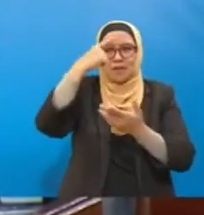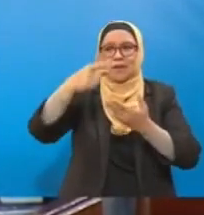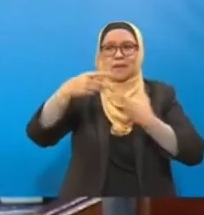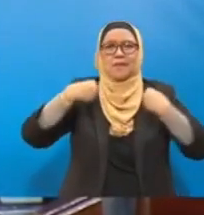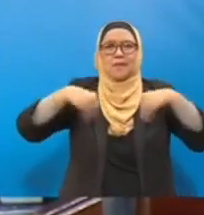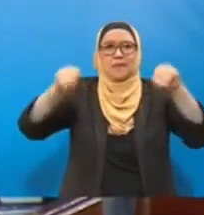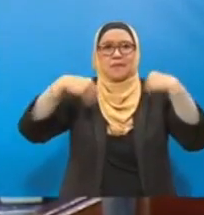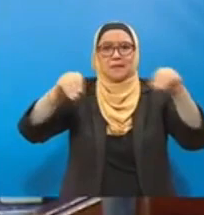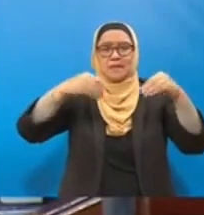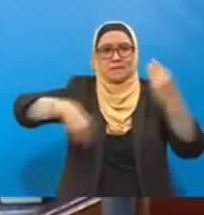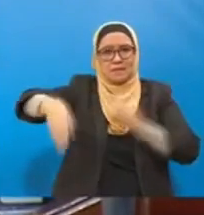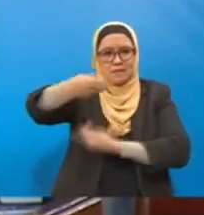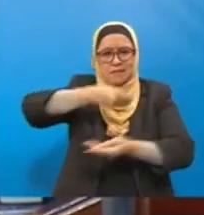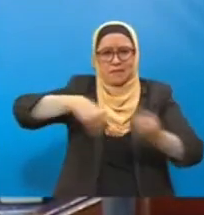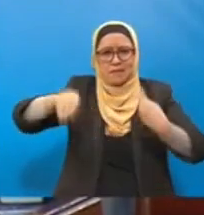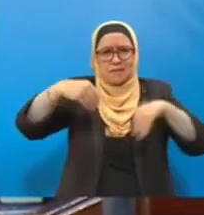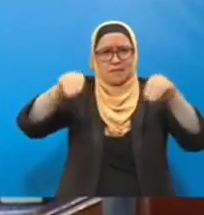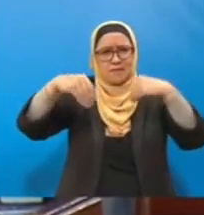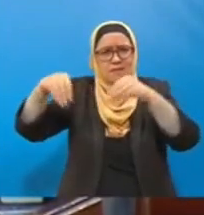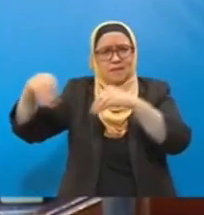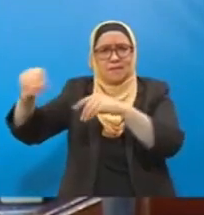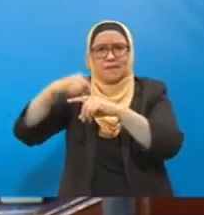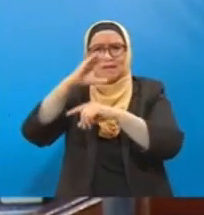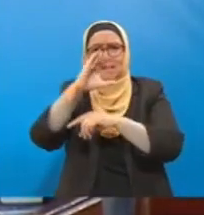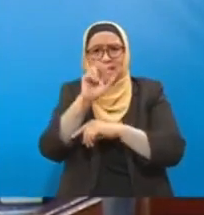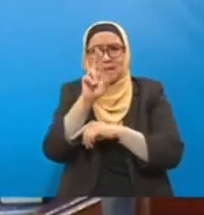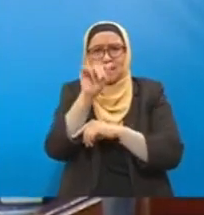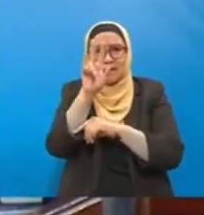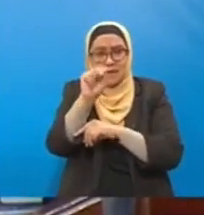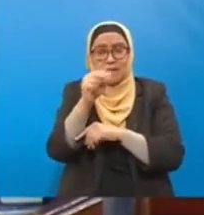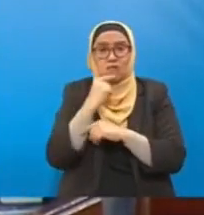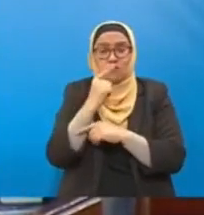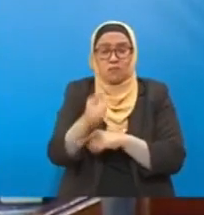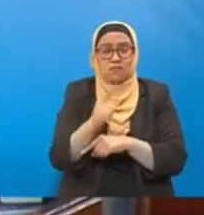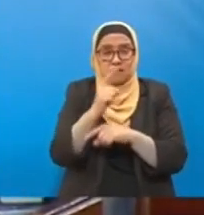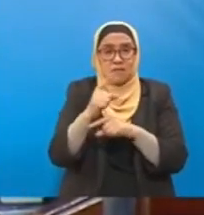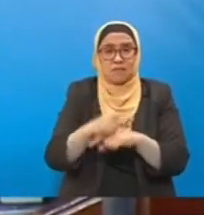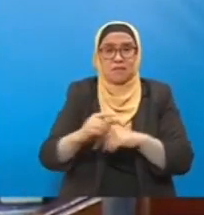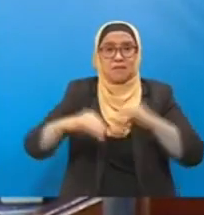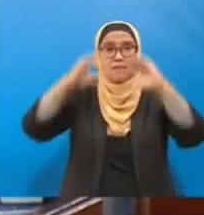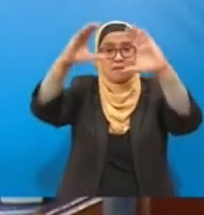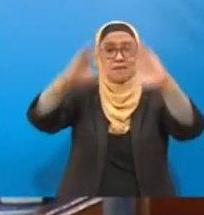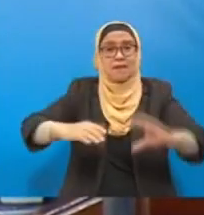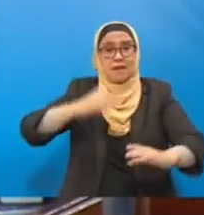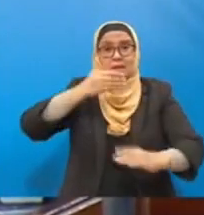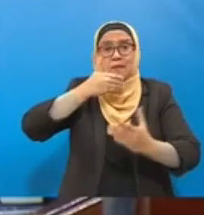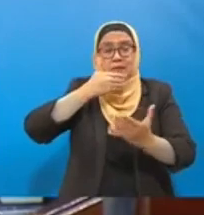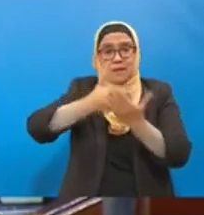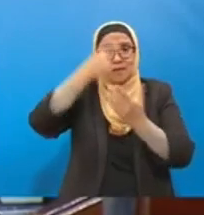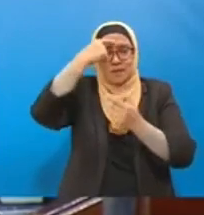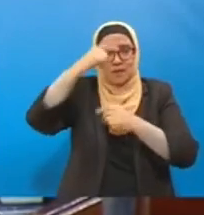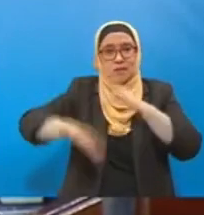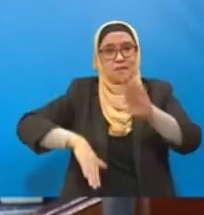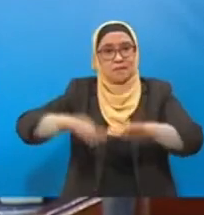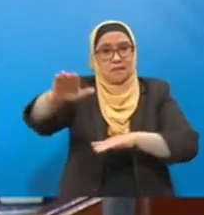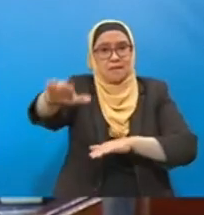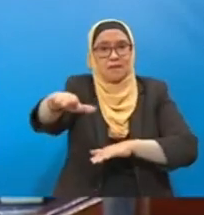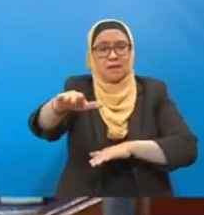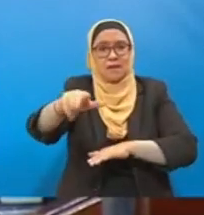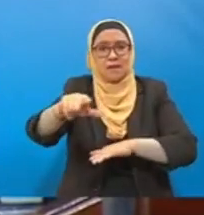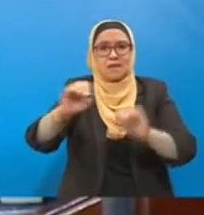salah satu strategi yang baik untuk melangkah kehadapan net zero karbon. Tapi saya ada beberapa soalan. Satu adalah